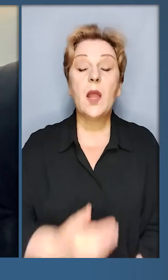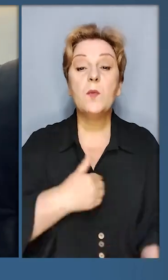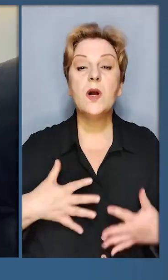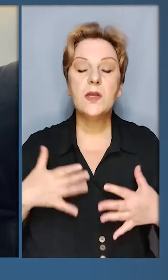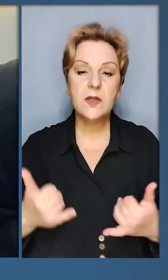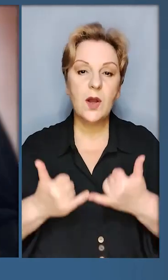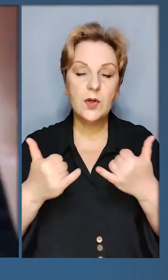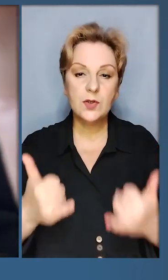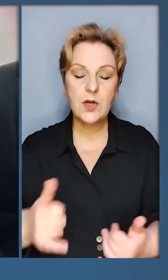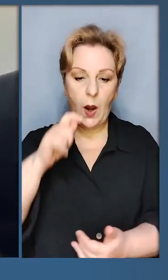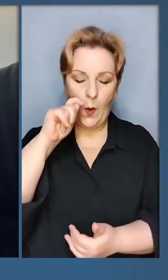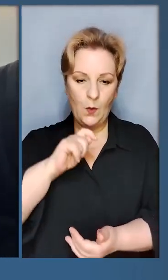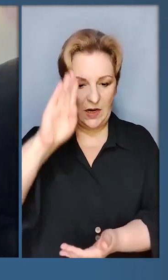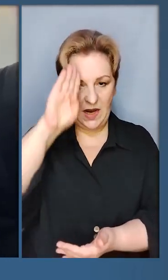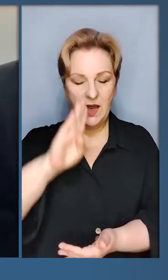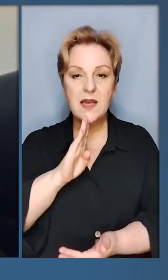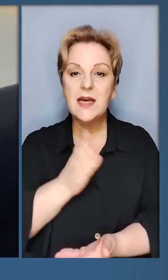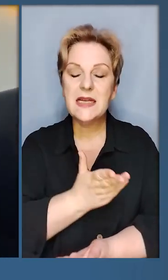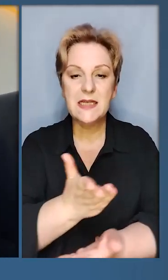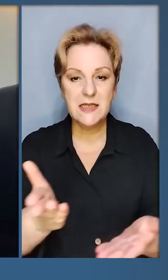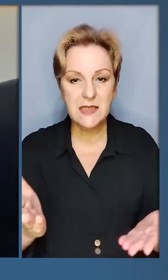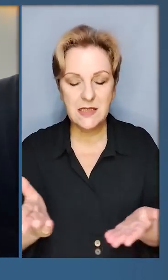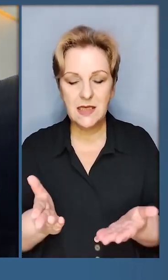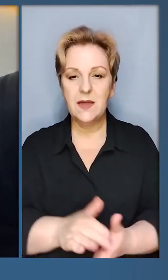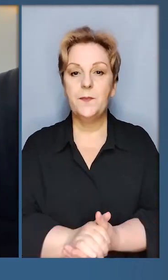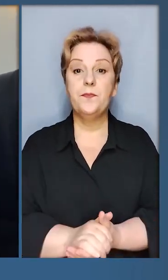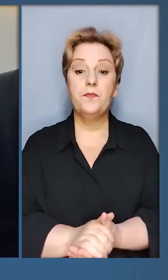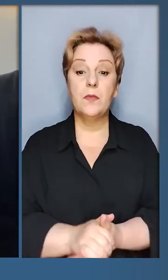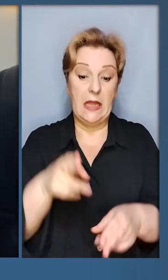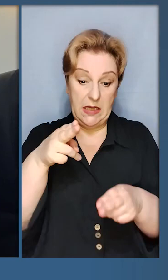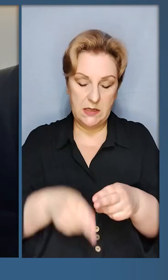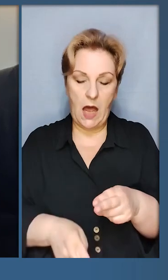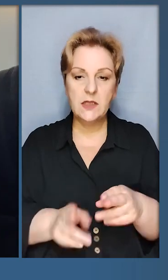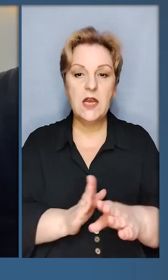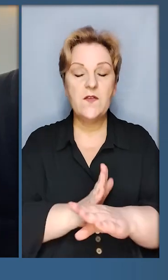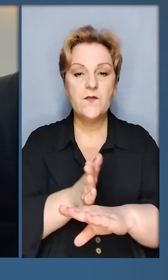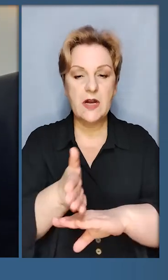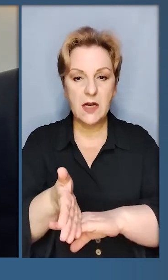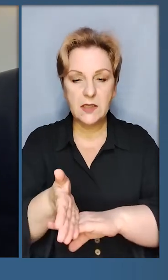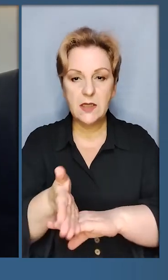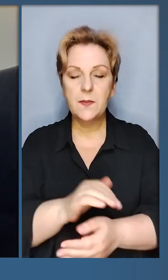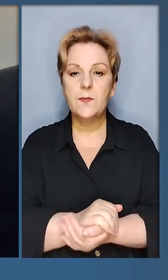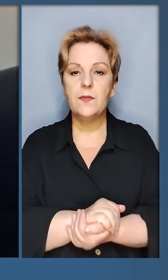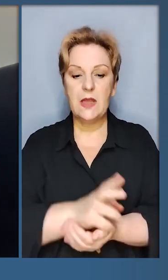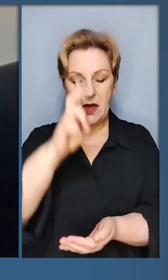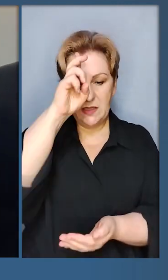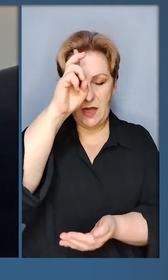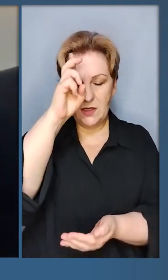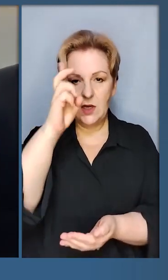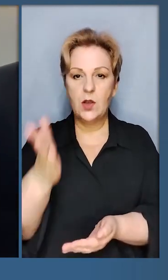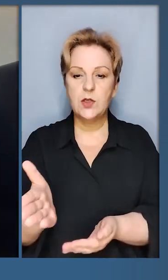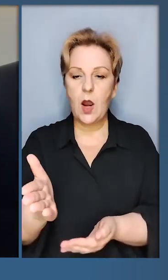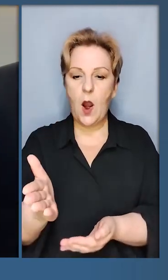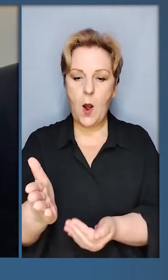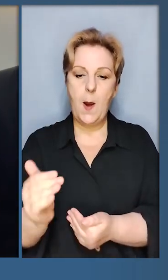Вважаю здоров'я, шановні українці, українки. Завершуємо цей візит в держави